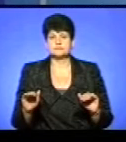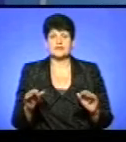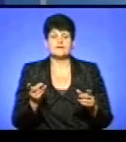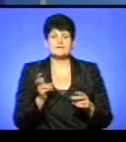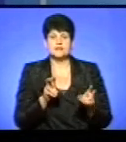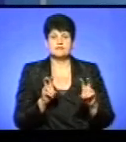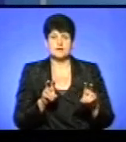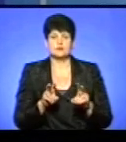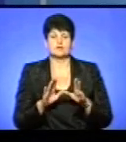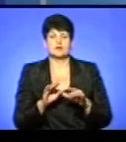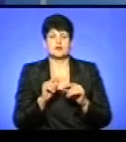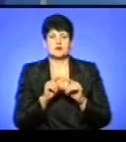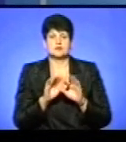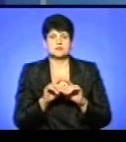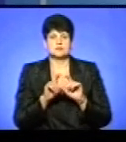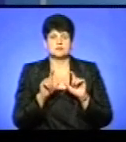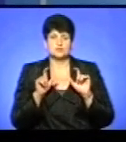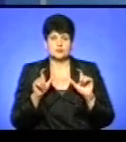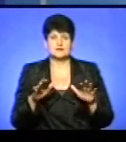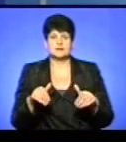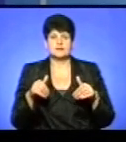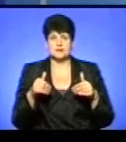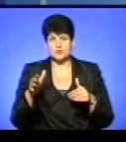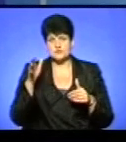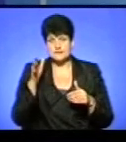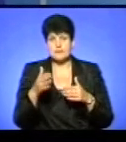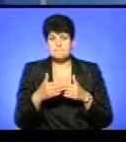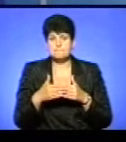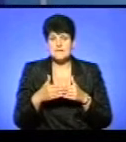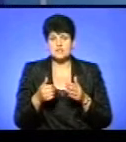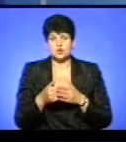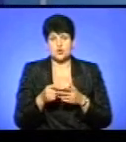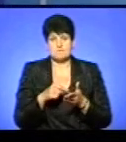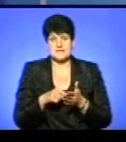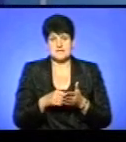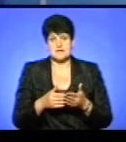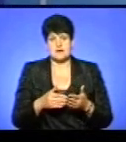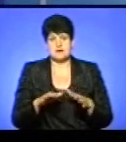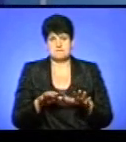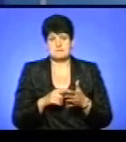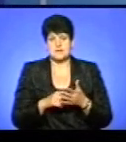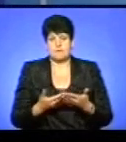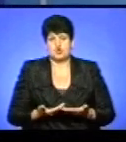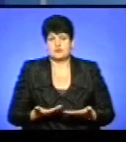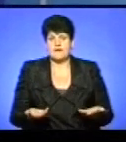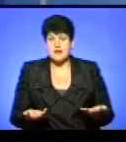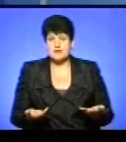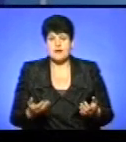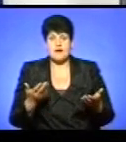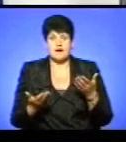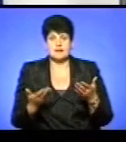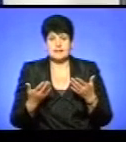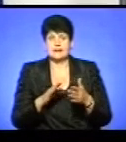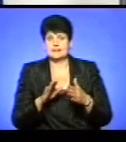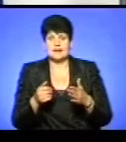відвідування дошкільної освіти, надання дошкільної освіти найближче до місця проживання. А не до